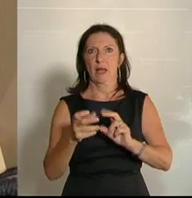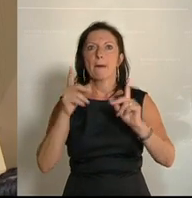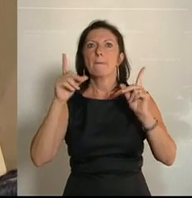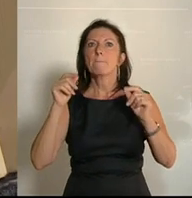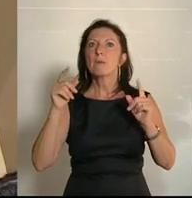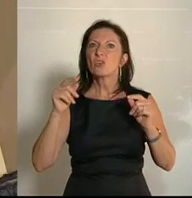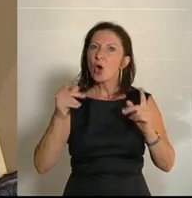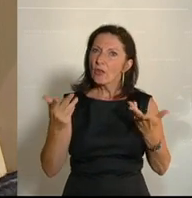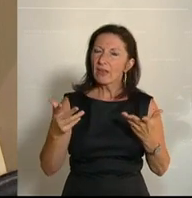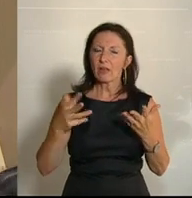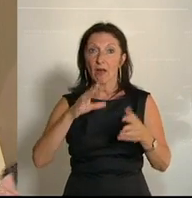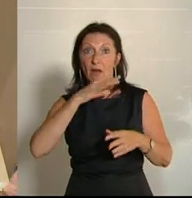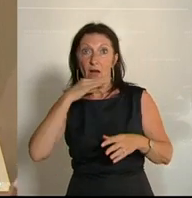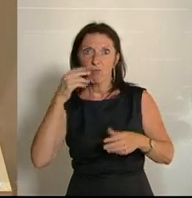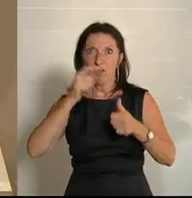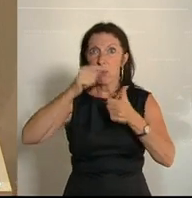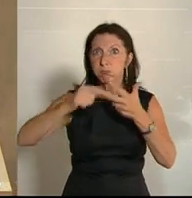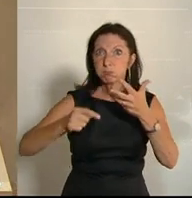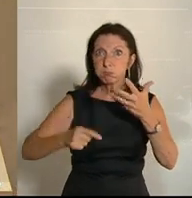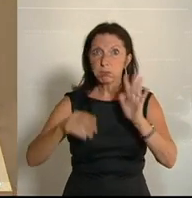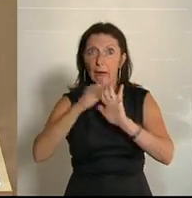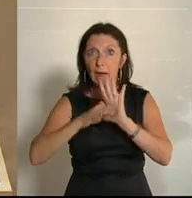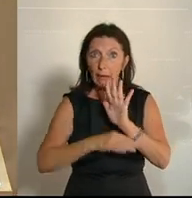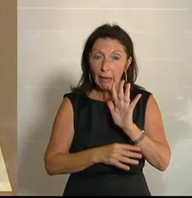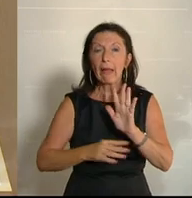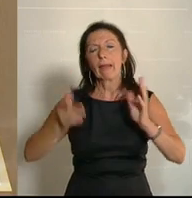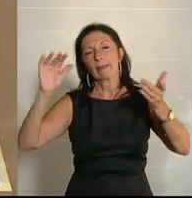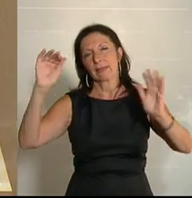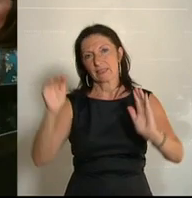und eines schlanken und bürgernahen Staates. Vielen Dank.